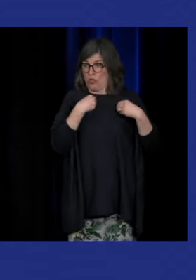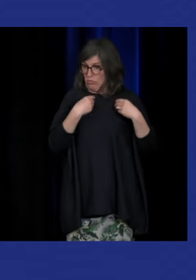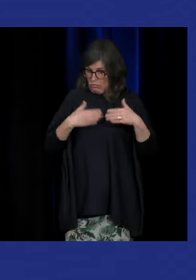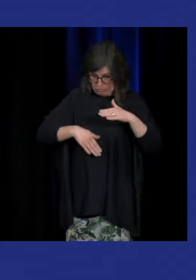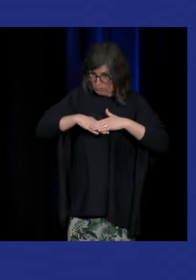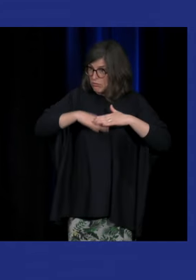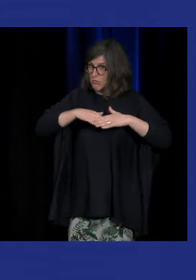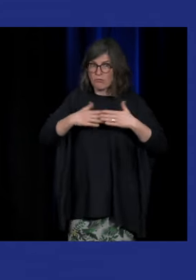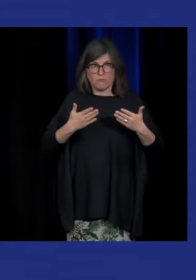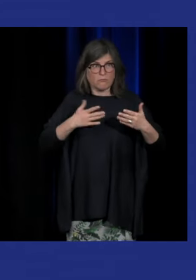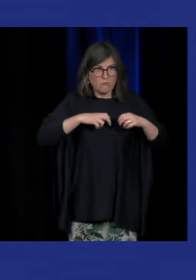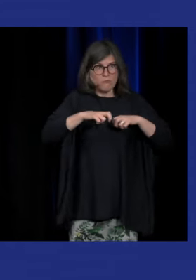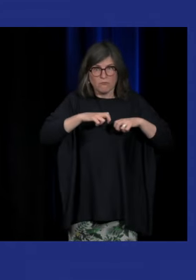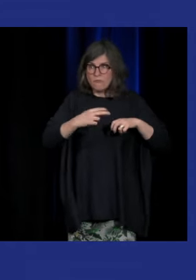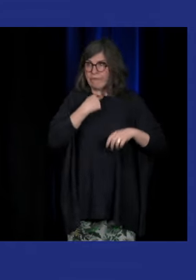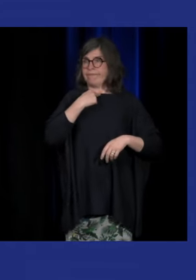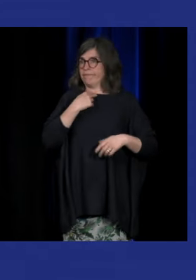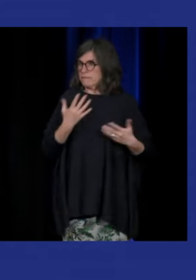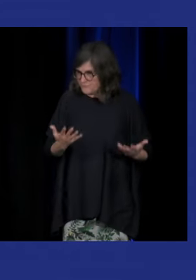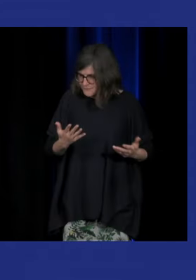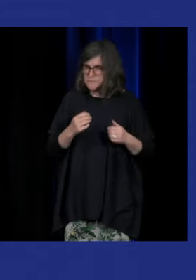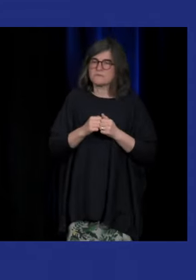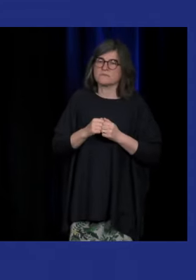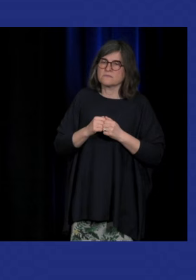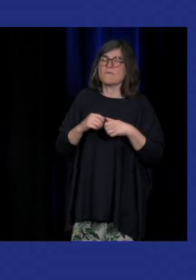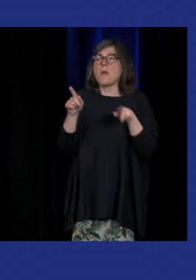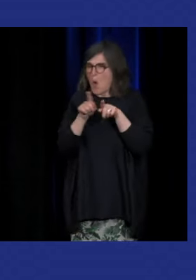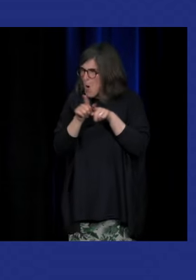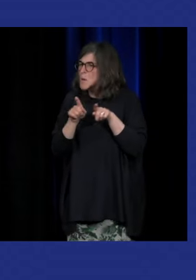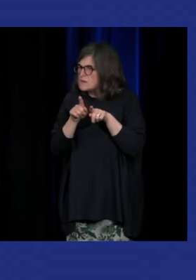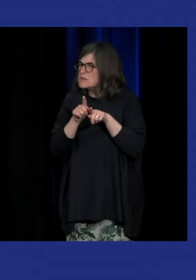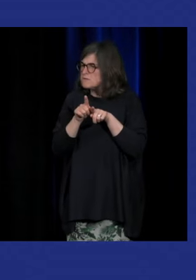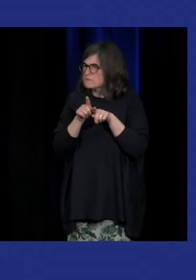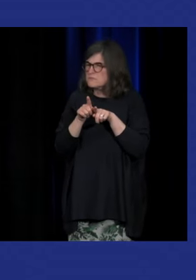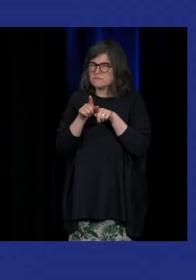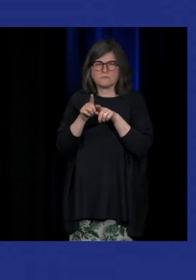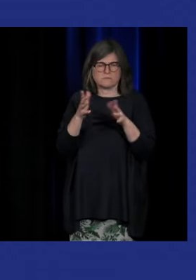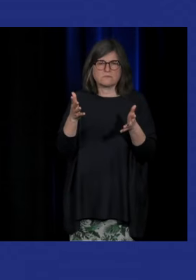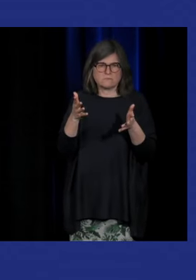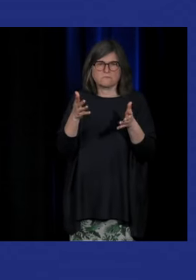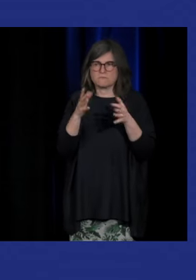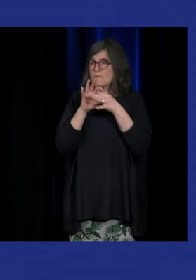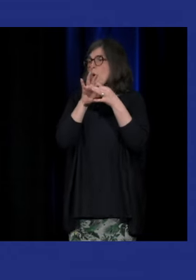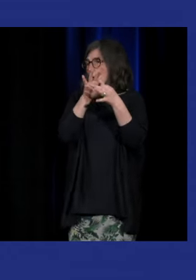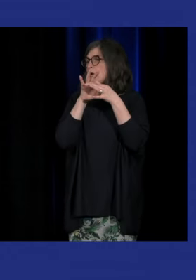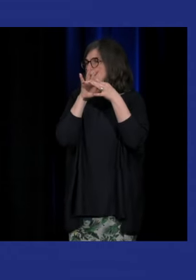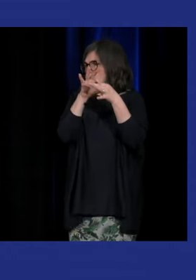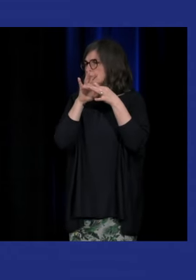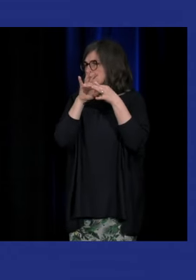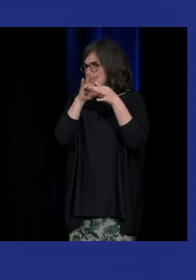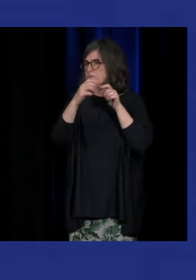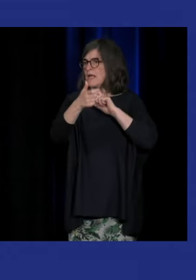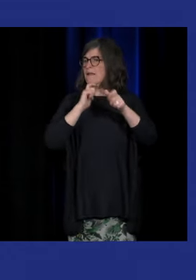l'accessibilité de certaines personnes mais aussi et peut-être plus insidieusement à travers les relations sociales les